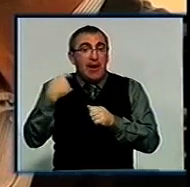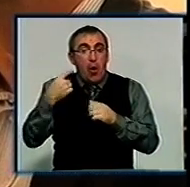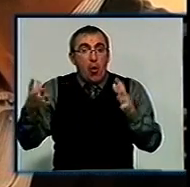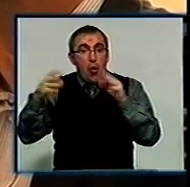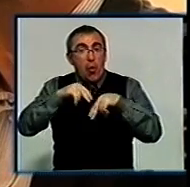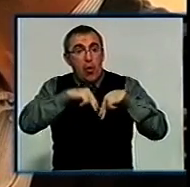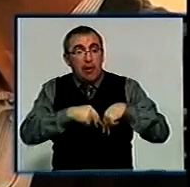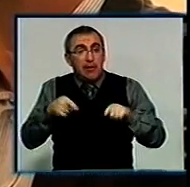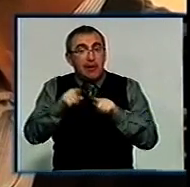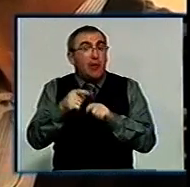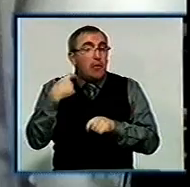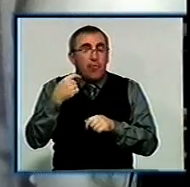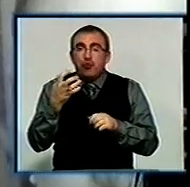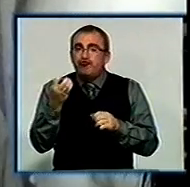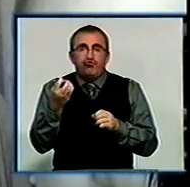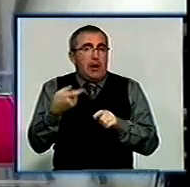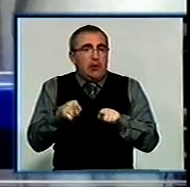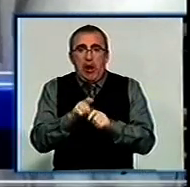Україні такі втручання ще не роблять.